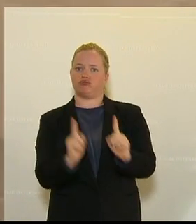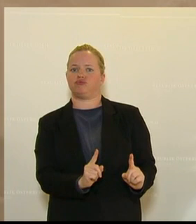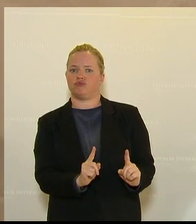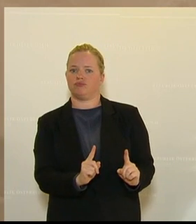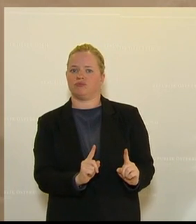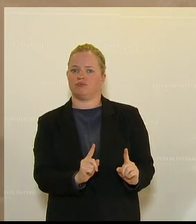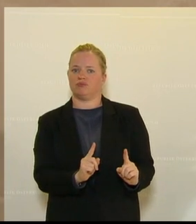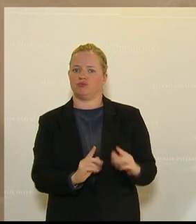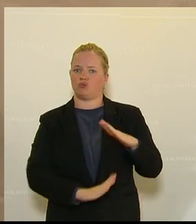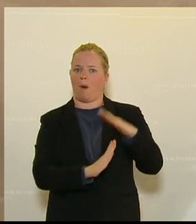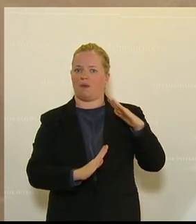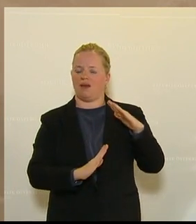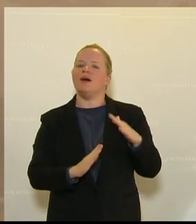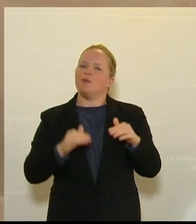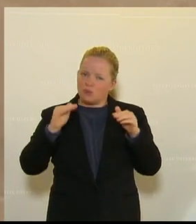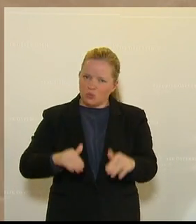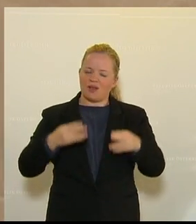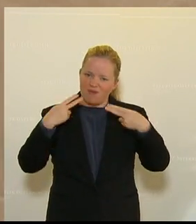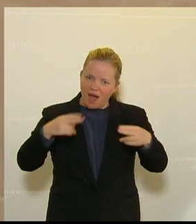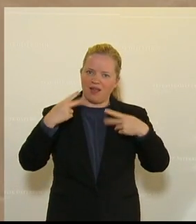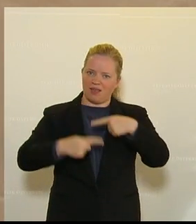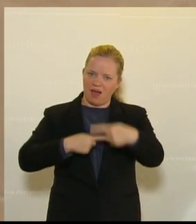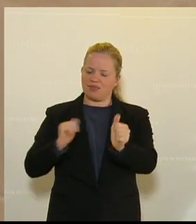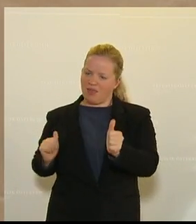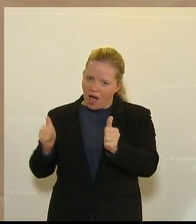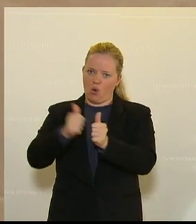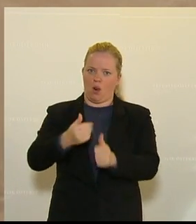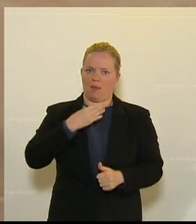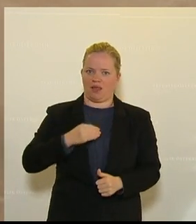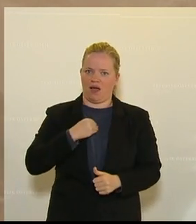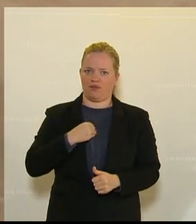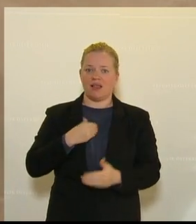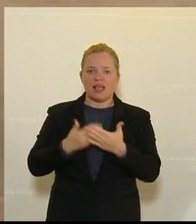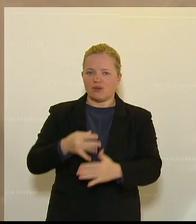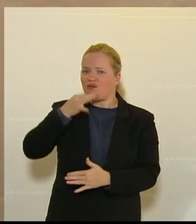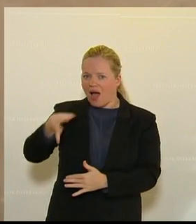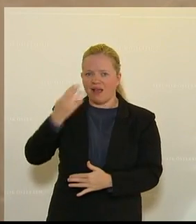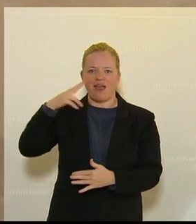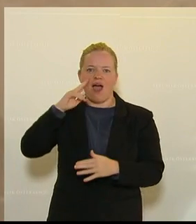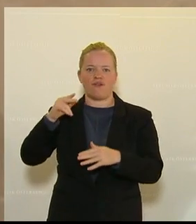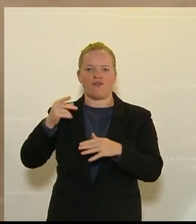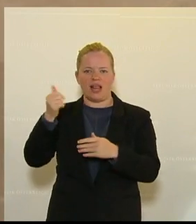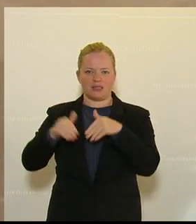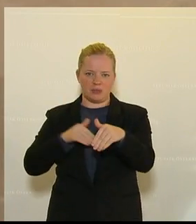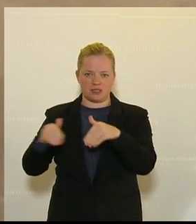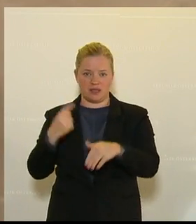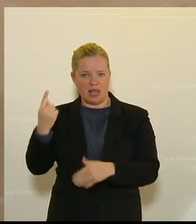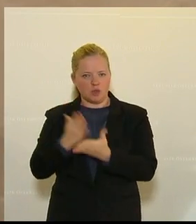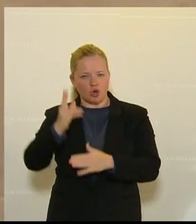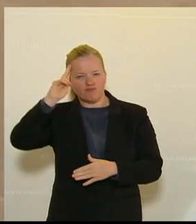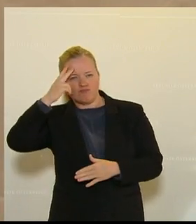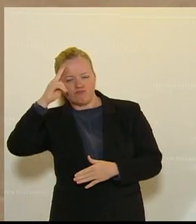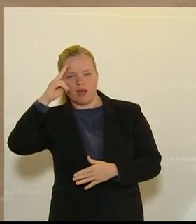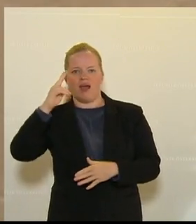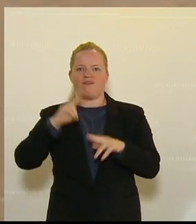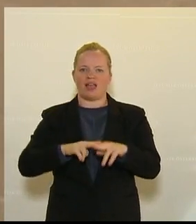Nachholbedarf. Ich frage Sie, Herr Finanzminister, haben Sie sich schon den Kopf zerbrochen, was passiert, wenn